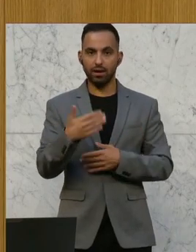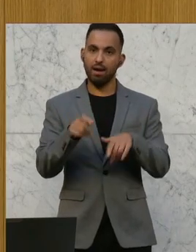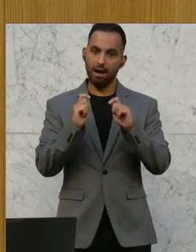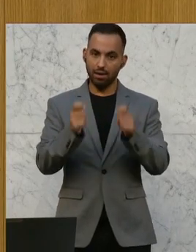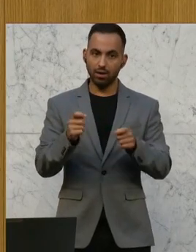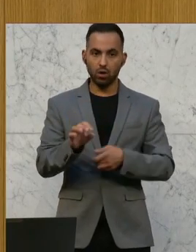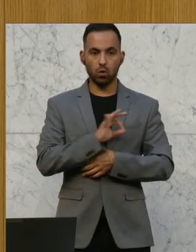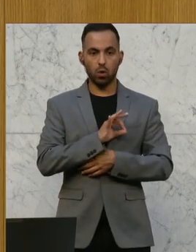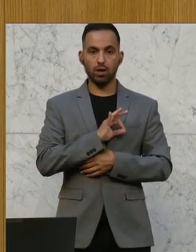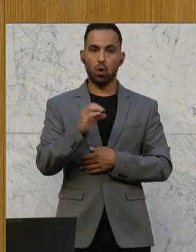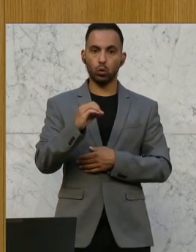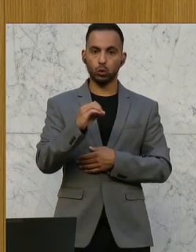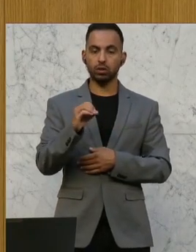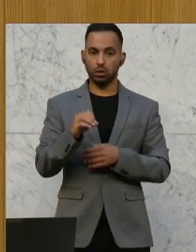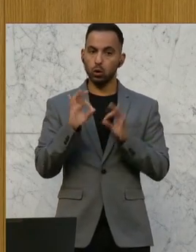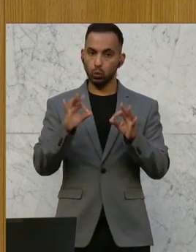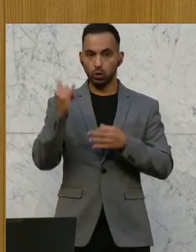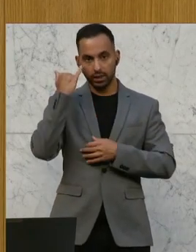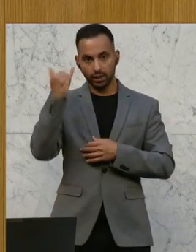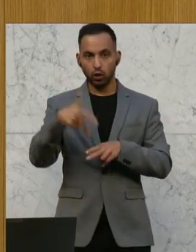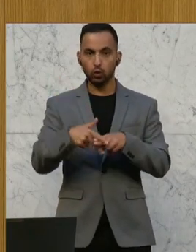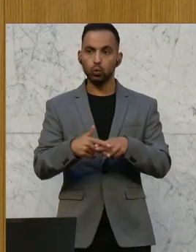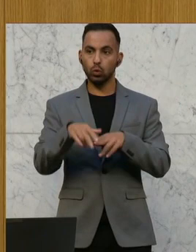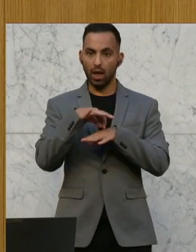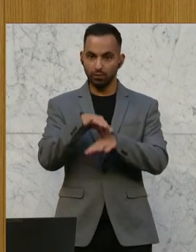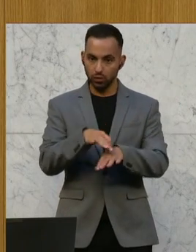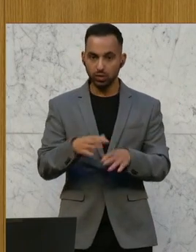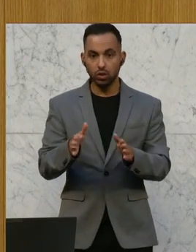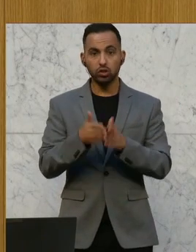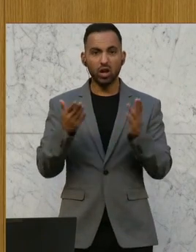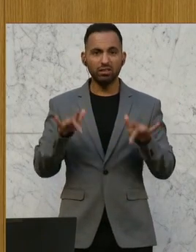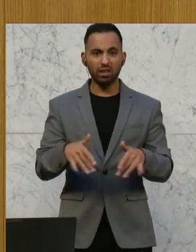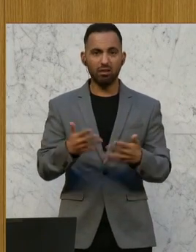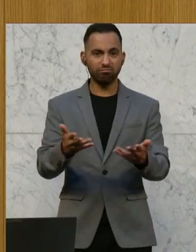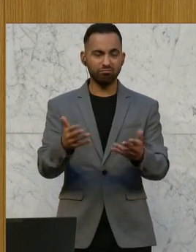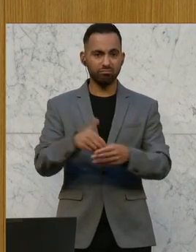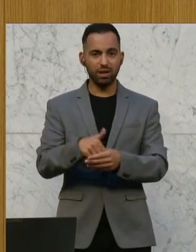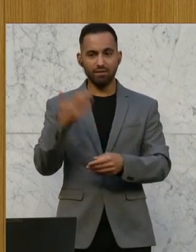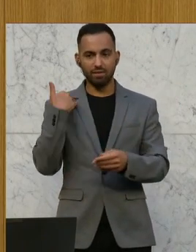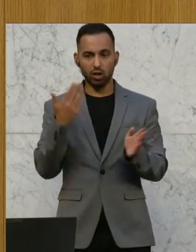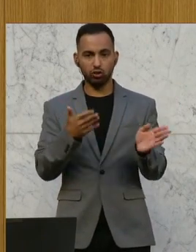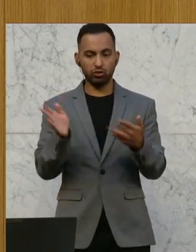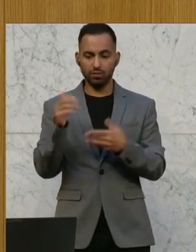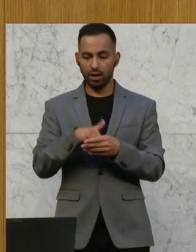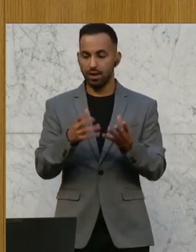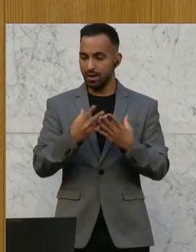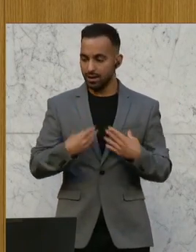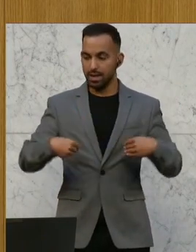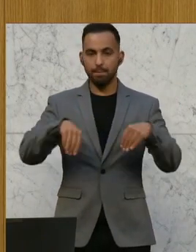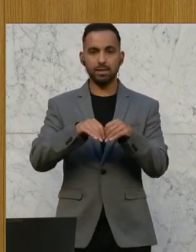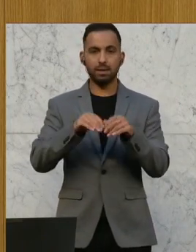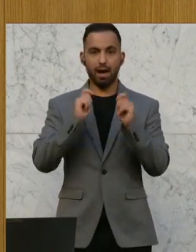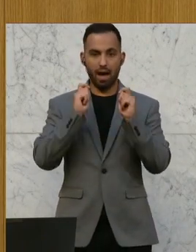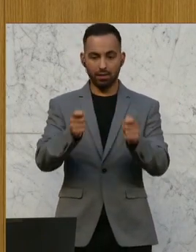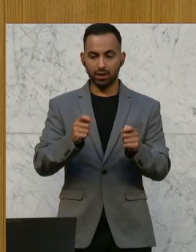Oxonitsch, es ist eine gute Idee, dafür ein Tool einzurichten. Schade, an irgendwelchen, ich weiß nicht mehr, woran es gescheitert ist, einen gemeinsamen Antrag zu